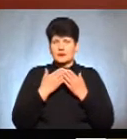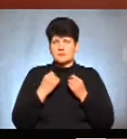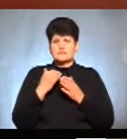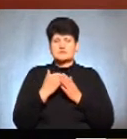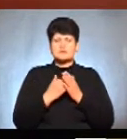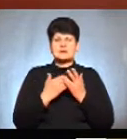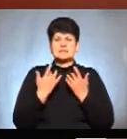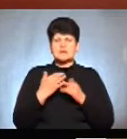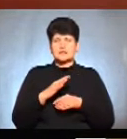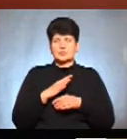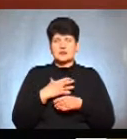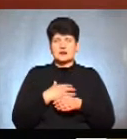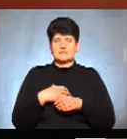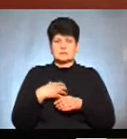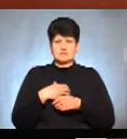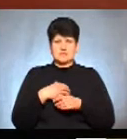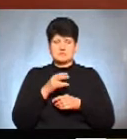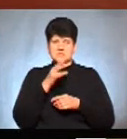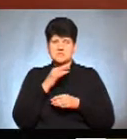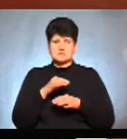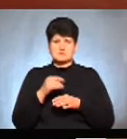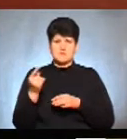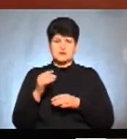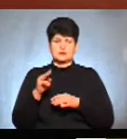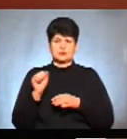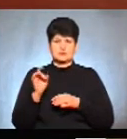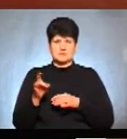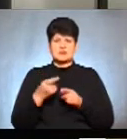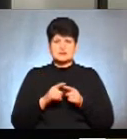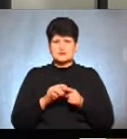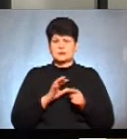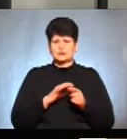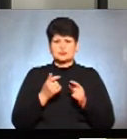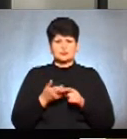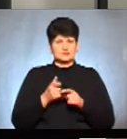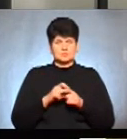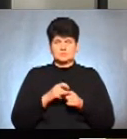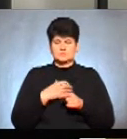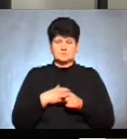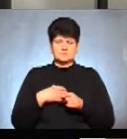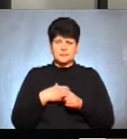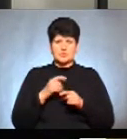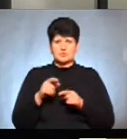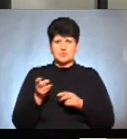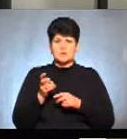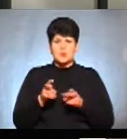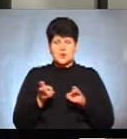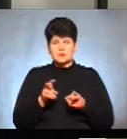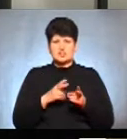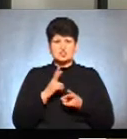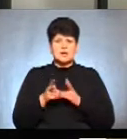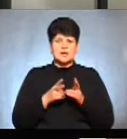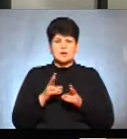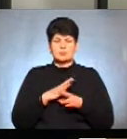наскільки була актуальною під час першого туру? Ну, достатньо актуальною, бо, власне, люди приходили і жалілися, були різні